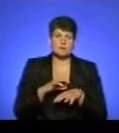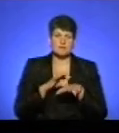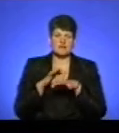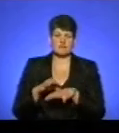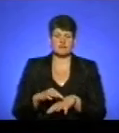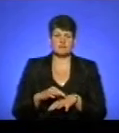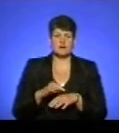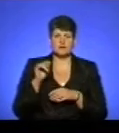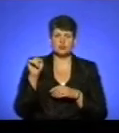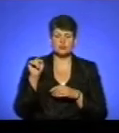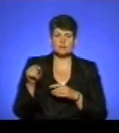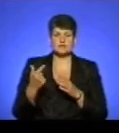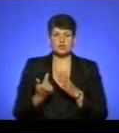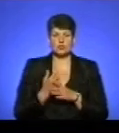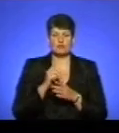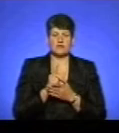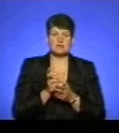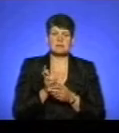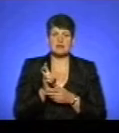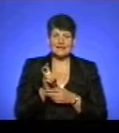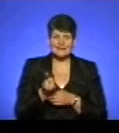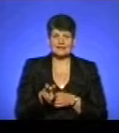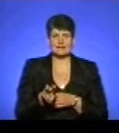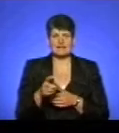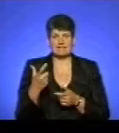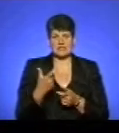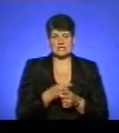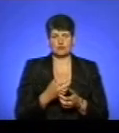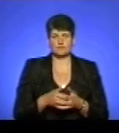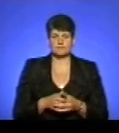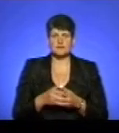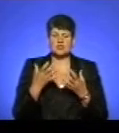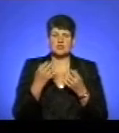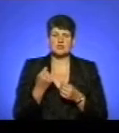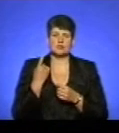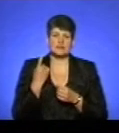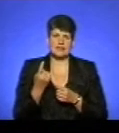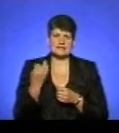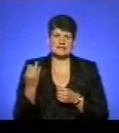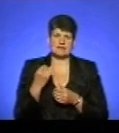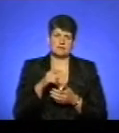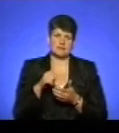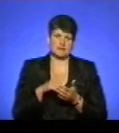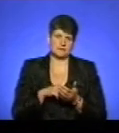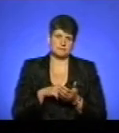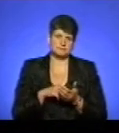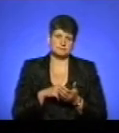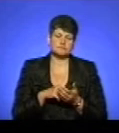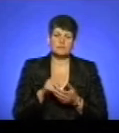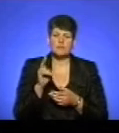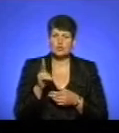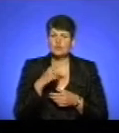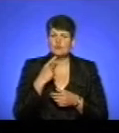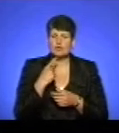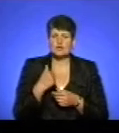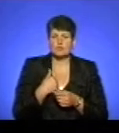тварину, а туди ми знову мусимо туди йти і то все вакцинувати. Ще одне таке цікаве запитання. Дехто каже,